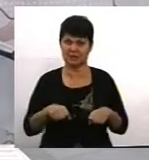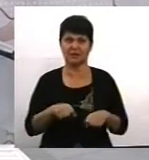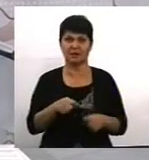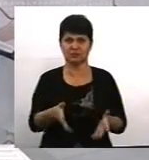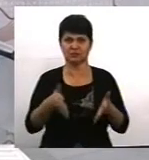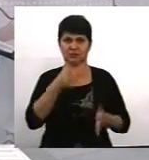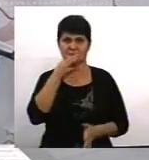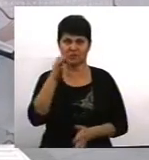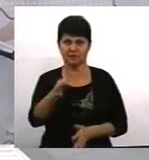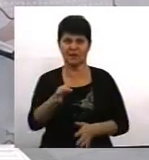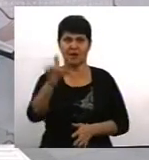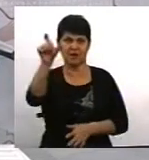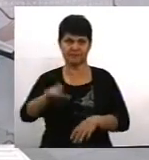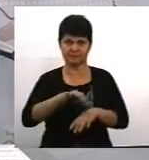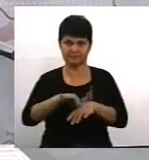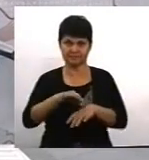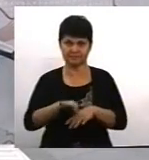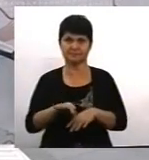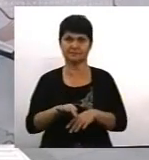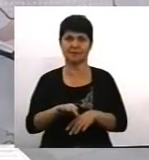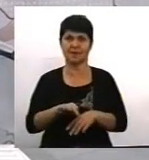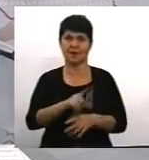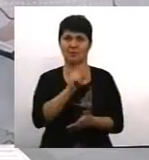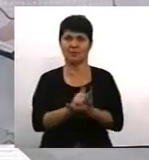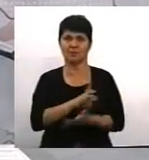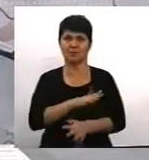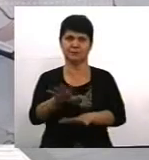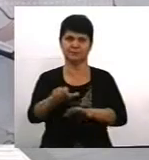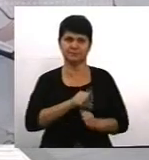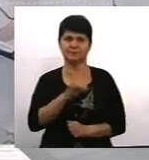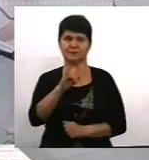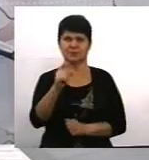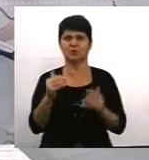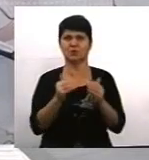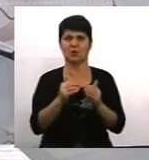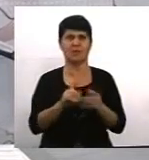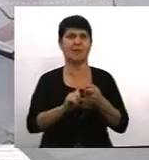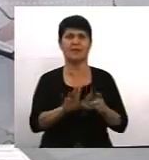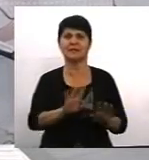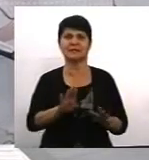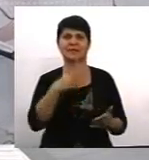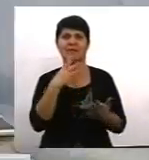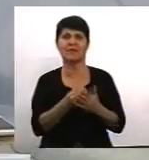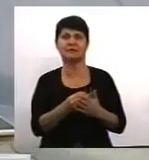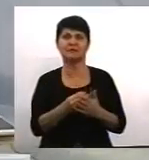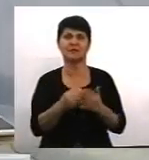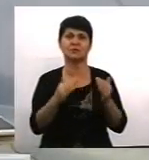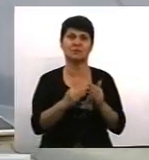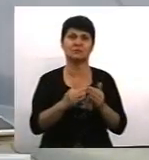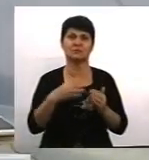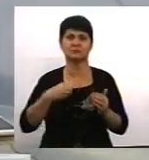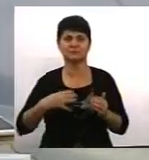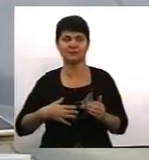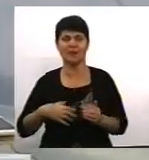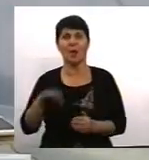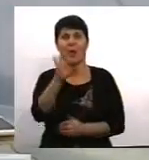випадку домашнього насильства, кривдник має бути вилучений, незалежно від того, в якій формі власності це житло. Про закон ми трохи пізніше.